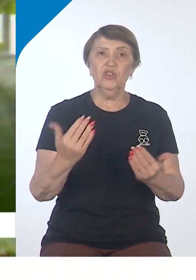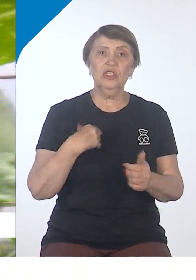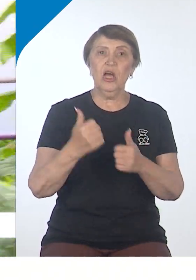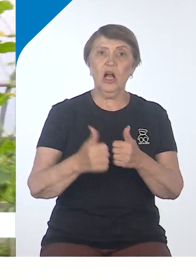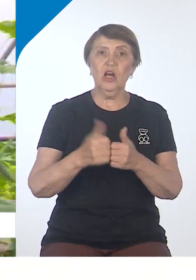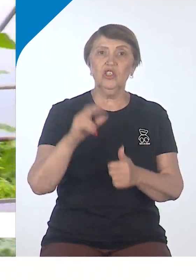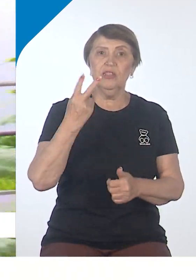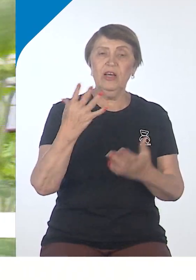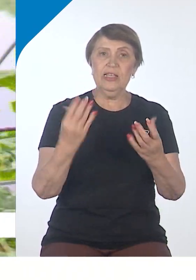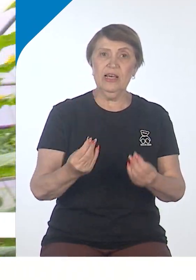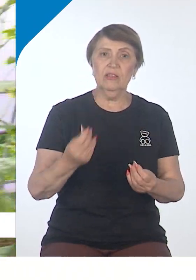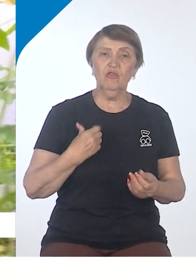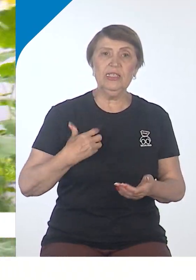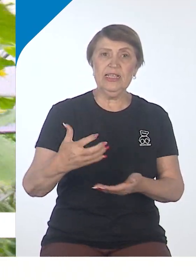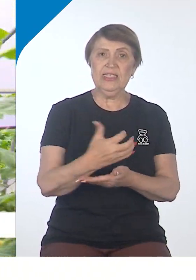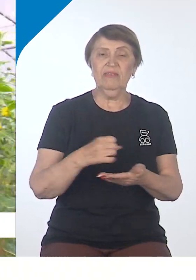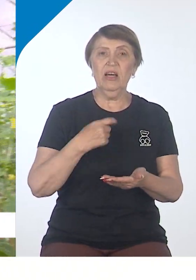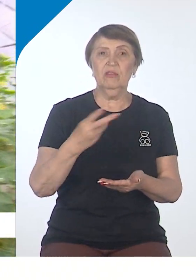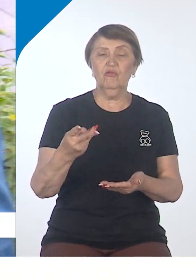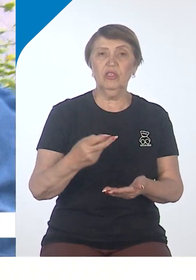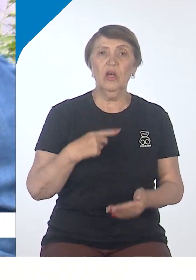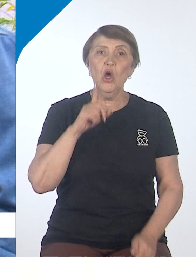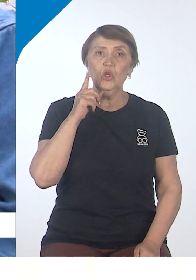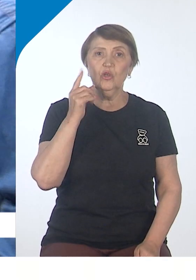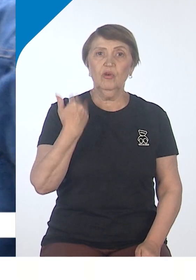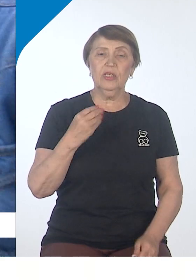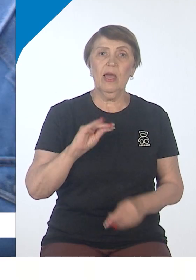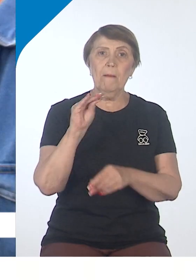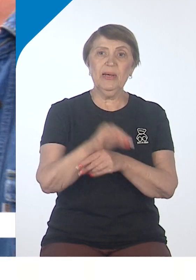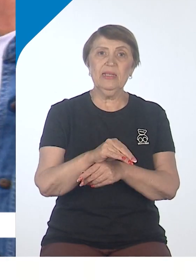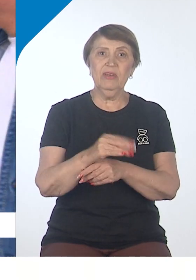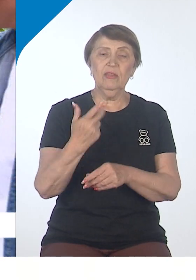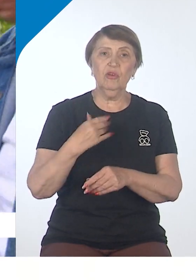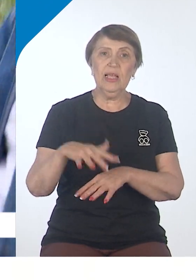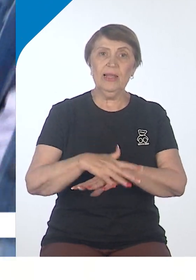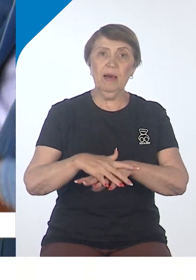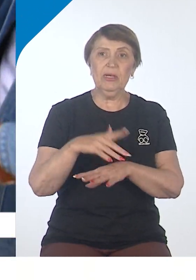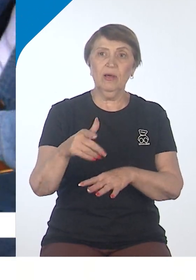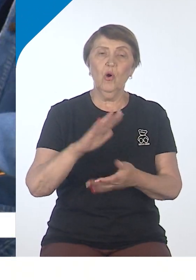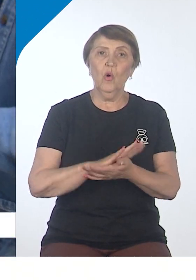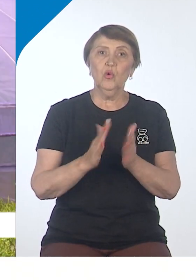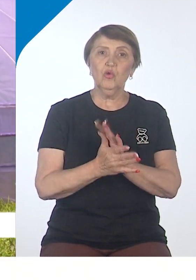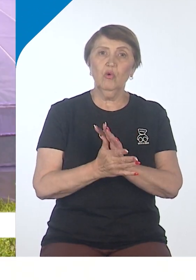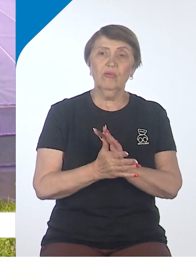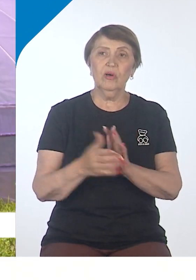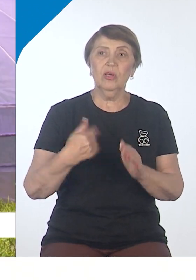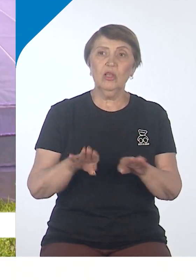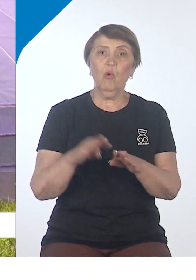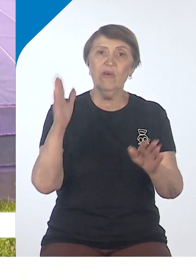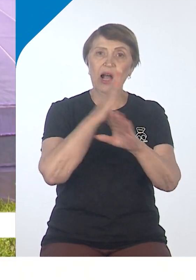срывает зелененькие и упругие и поставляет на рынок многорядов. В условиях климата такого сурового,